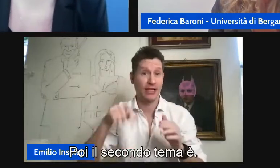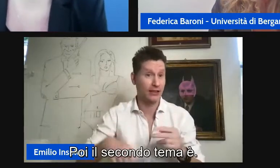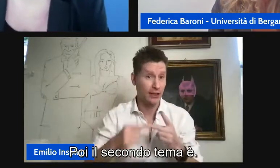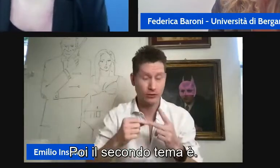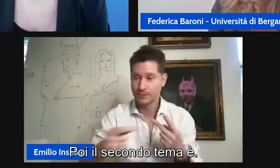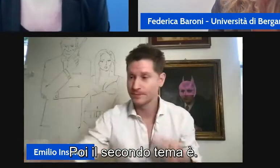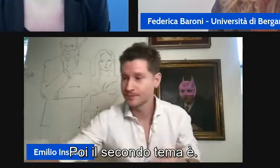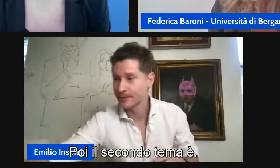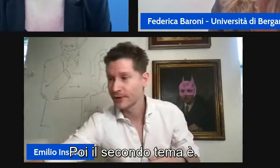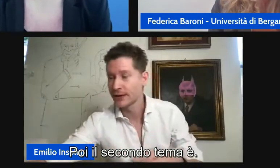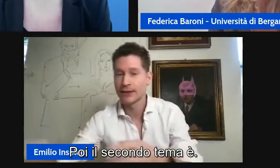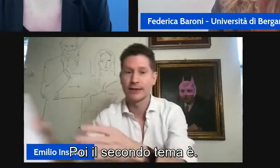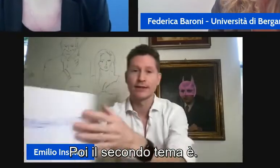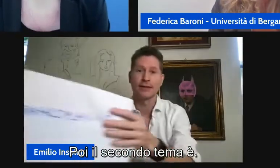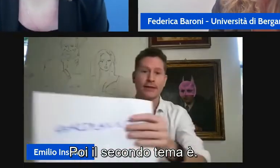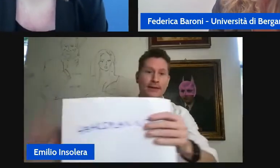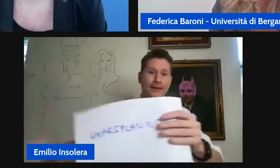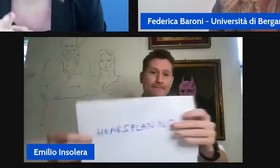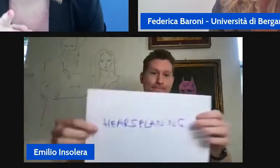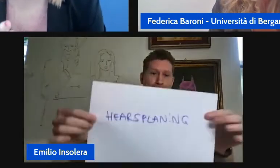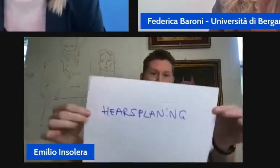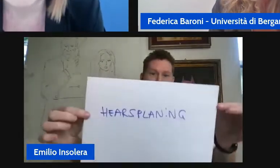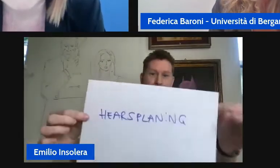poi il secondo tema è